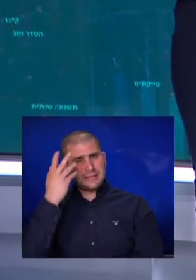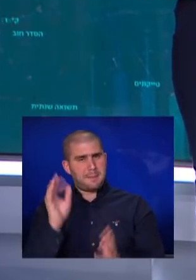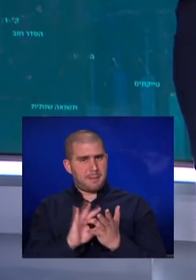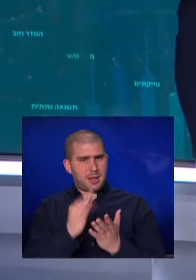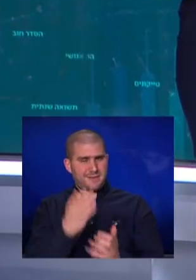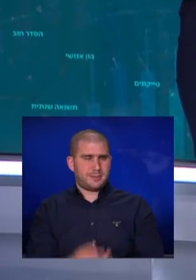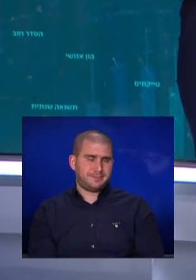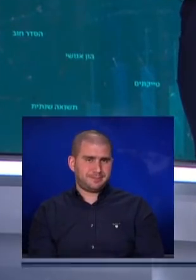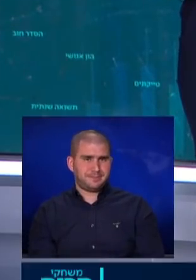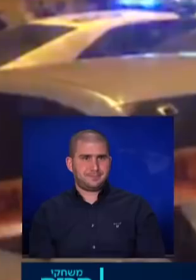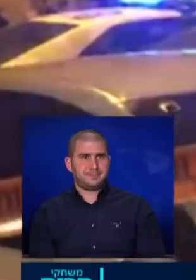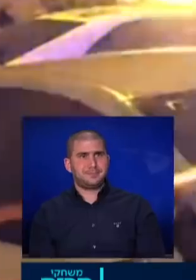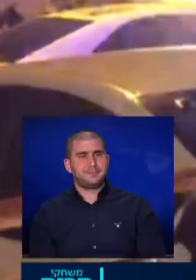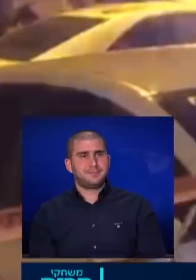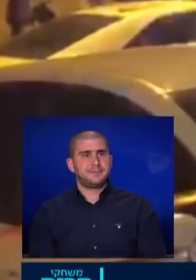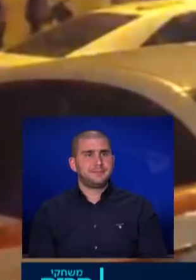של נוב ראובני